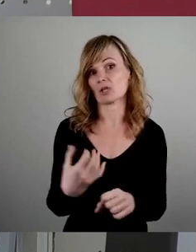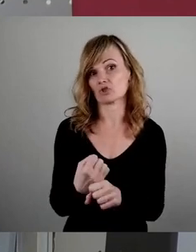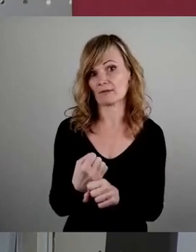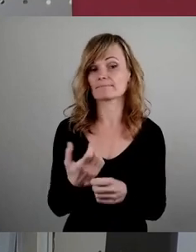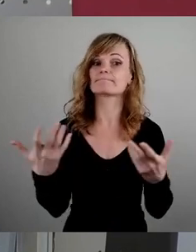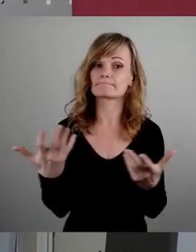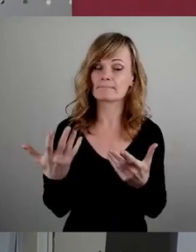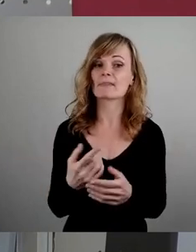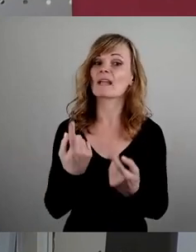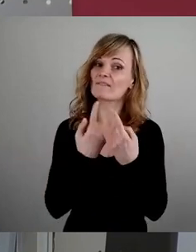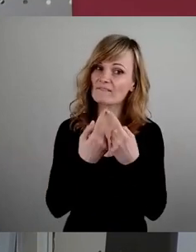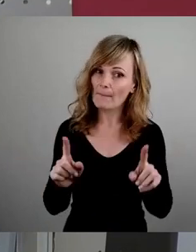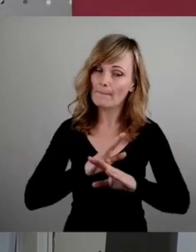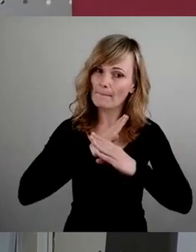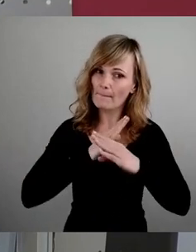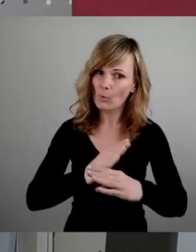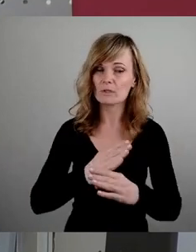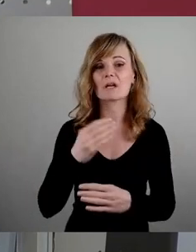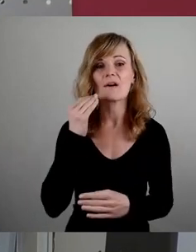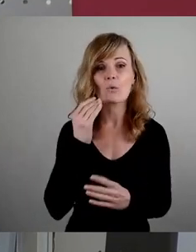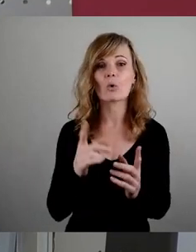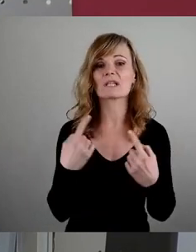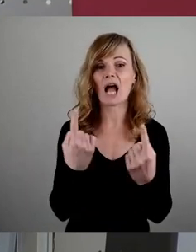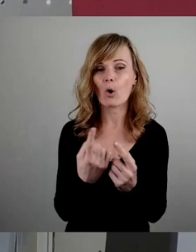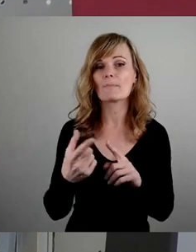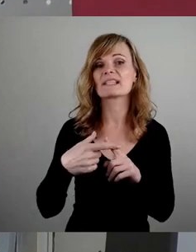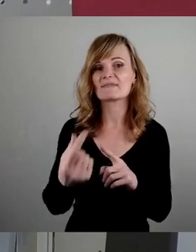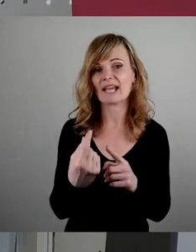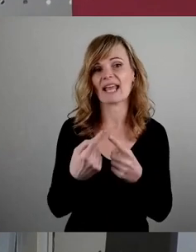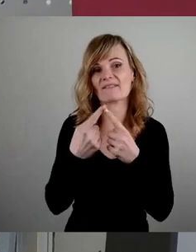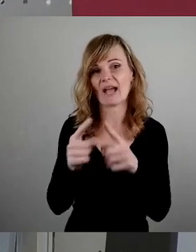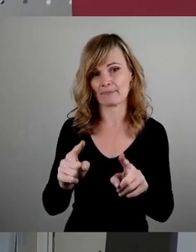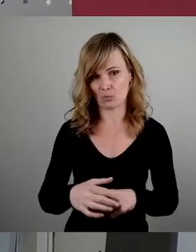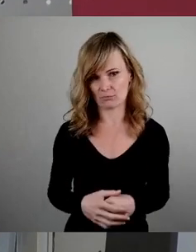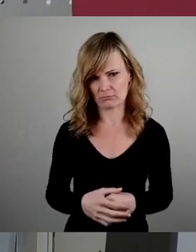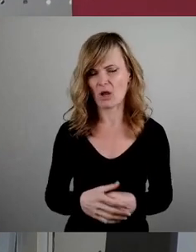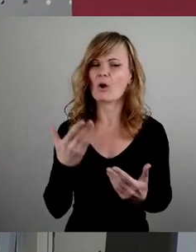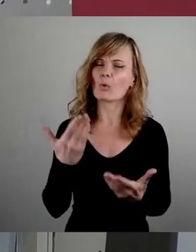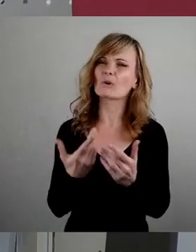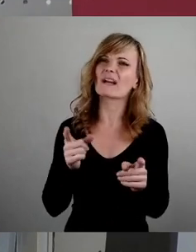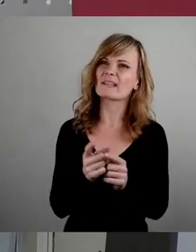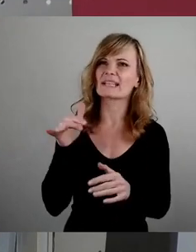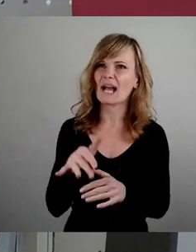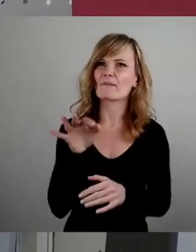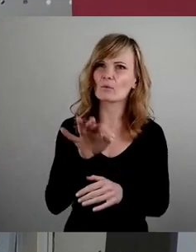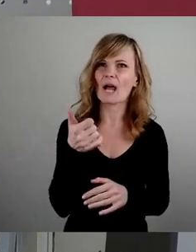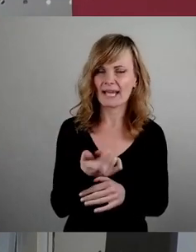Verbot von Wohnraumzweckentfremdung oder eine gesetzliche Grundlage geschaffen, das Verbot von